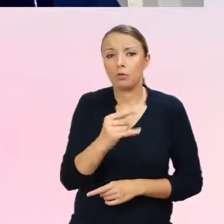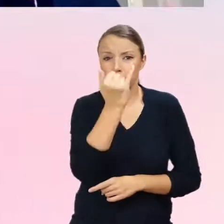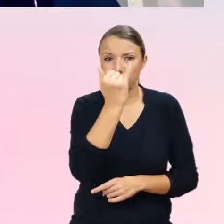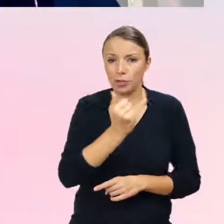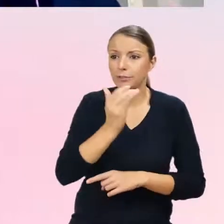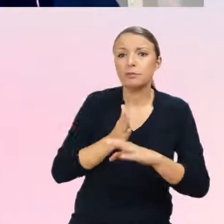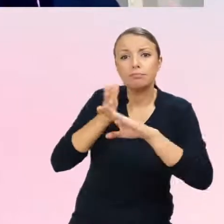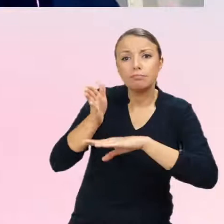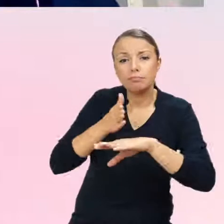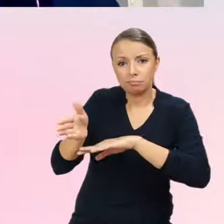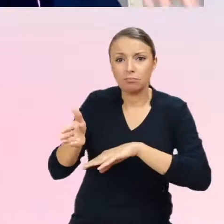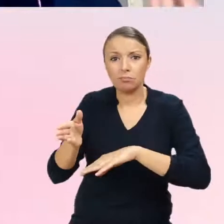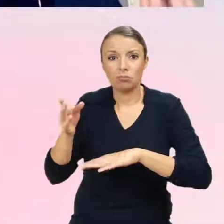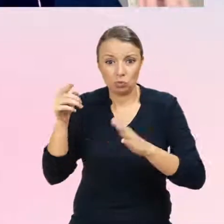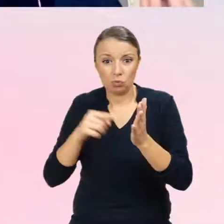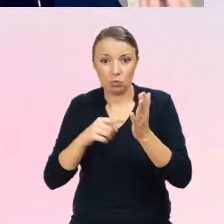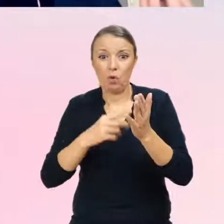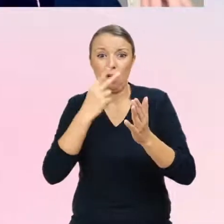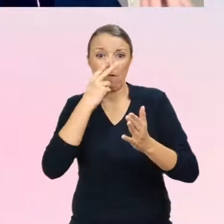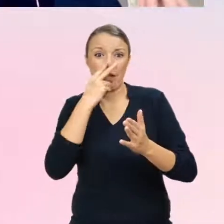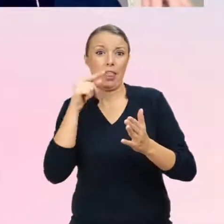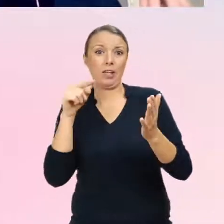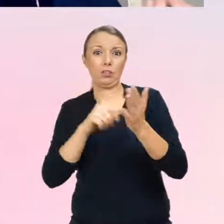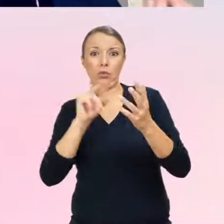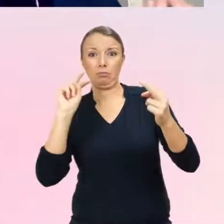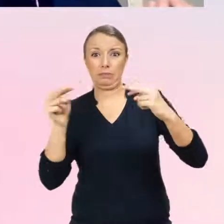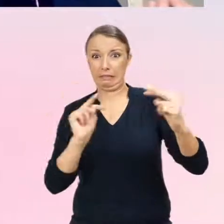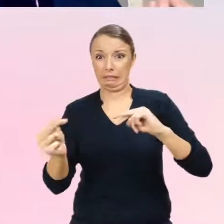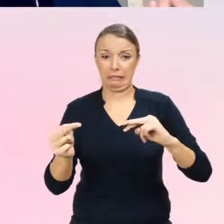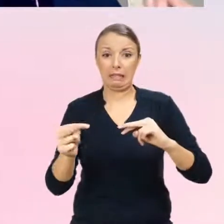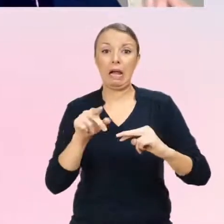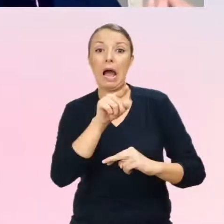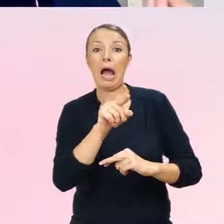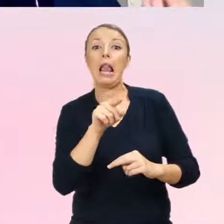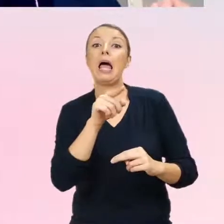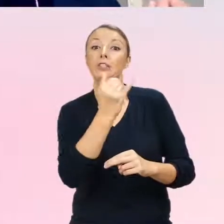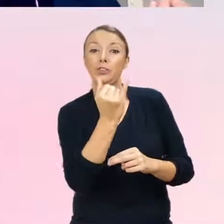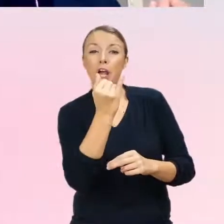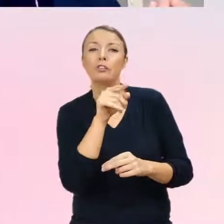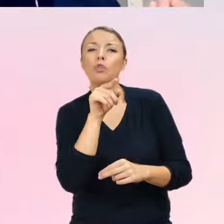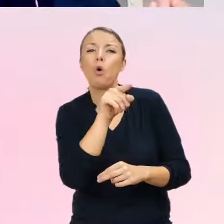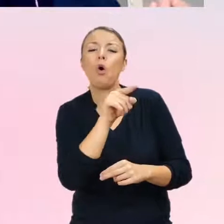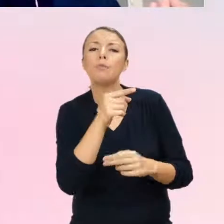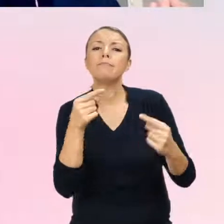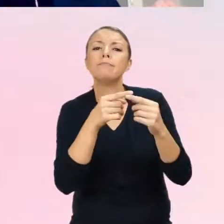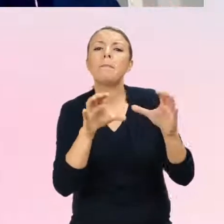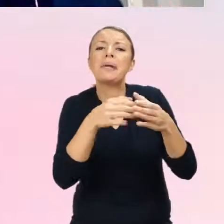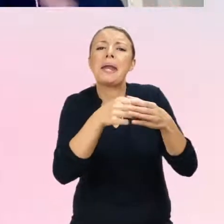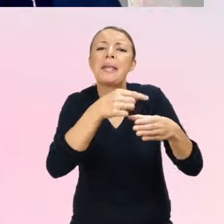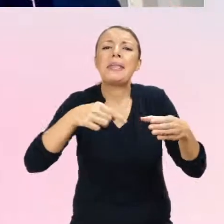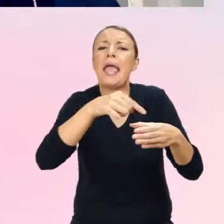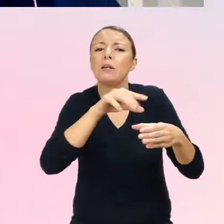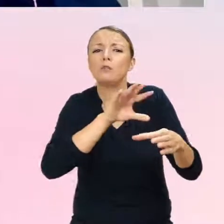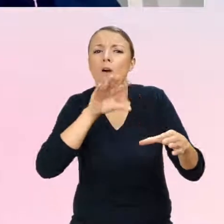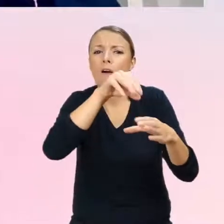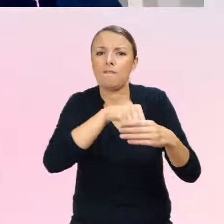i ich optyki, tak. Ale ono stanowi mniejszość i to jest ten jakby punkt, gdzie do